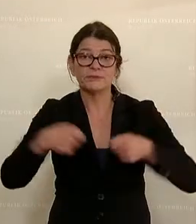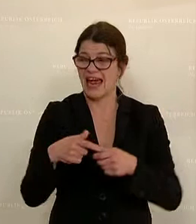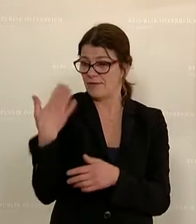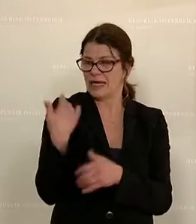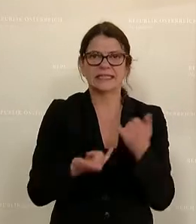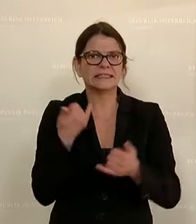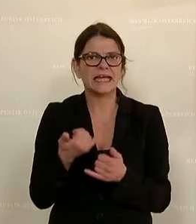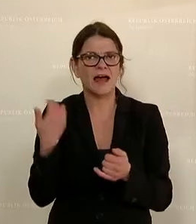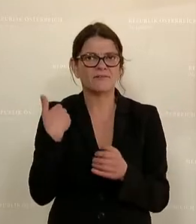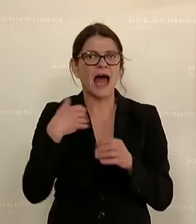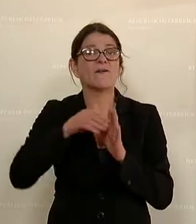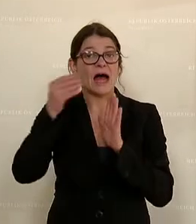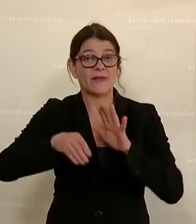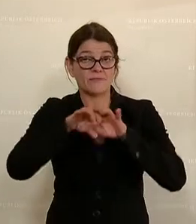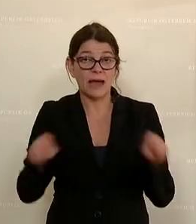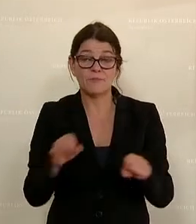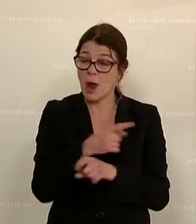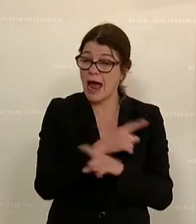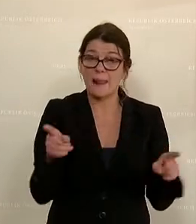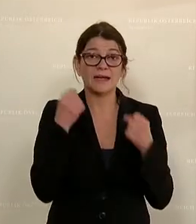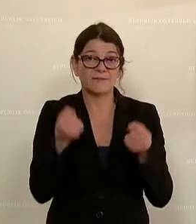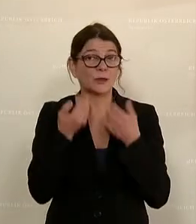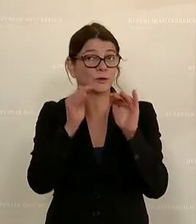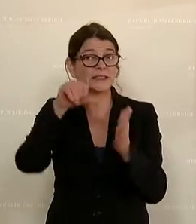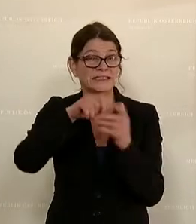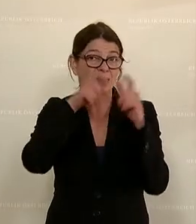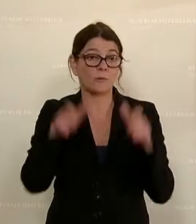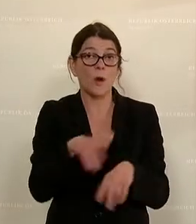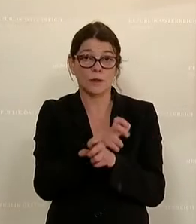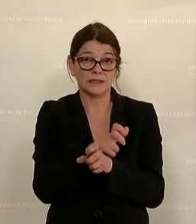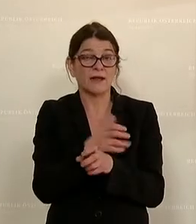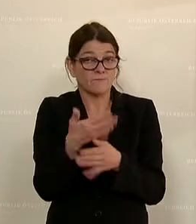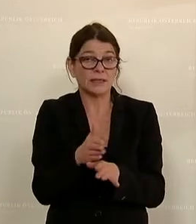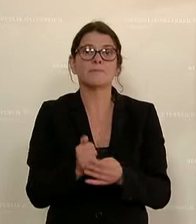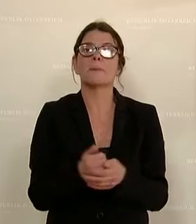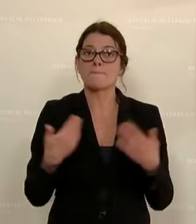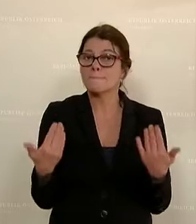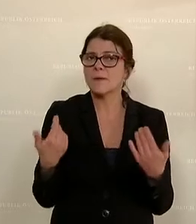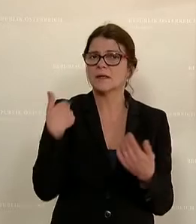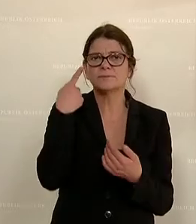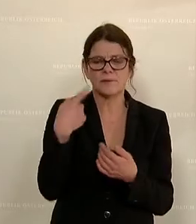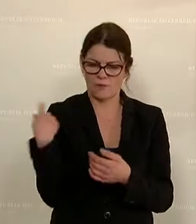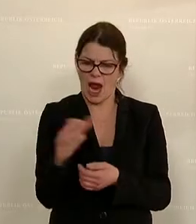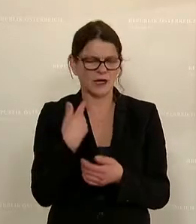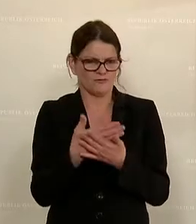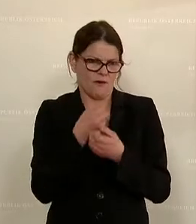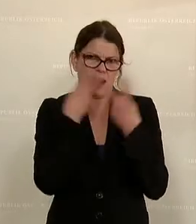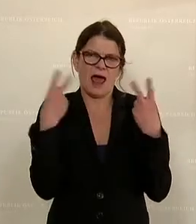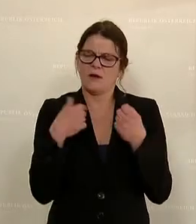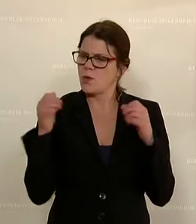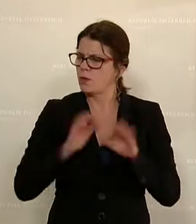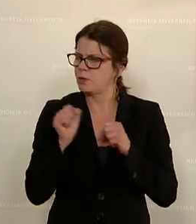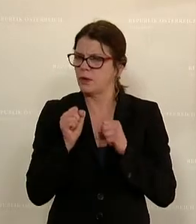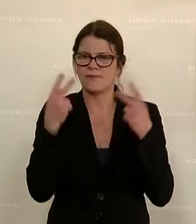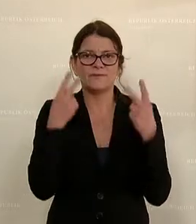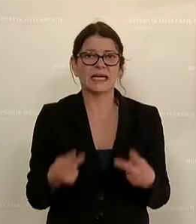letztes Jahr eine Vertragsvereinbarung für alle Gewaltschutzzentren in Österreich gegeben. Und ich glaube, uns allen ist klar, wie wichtig es